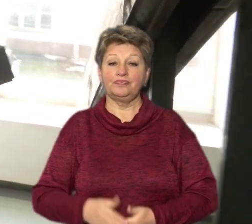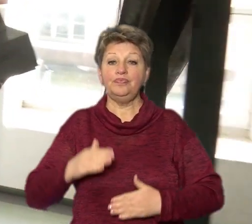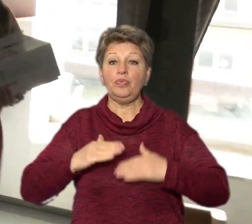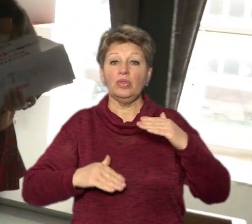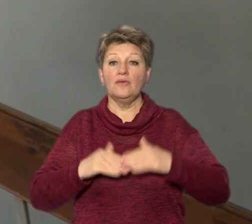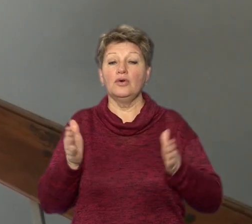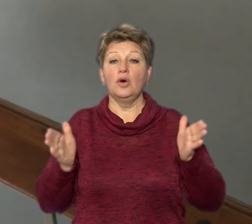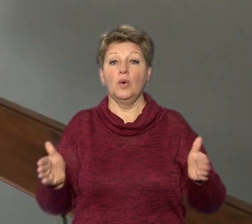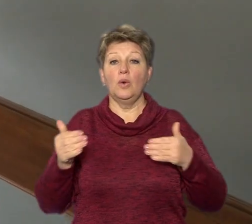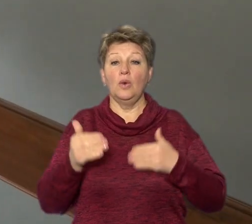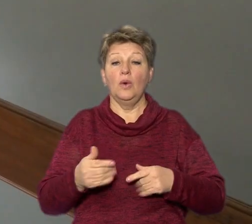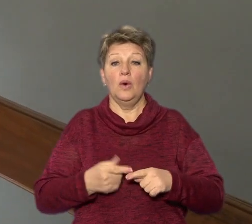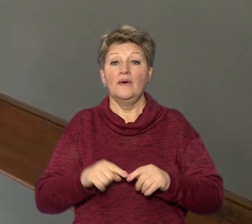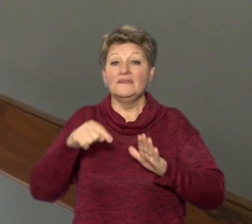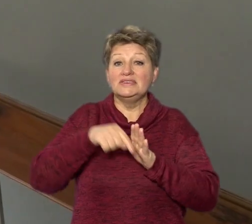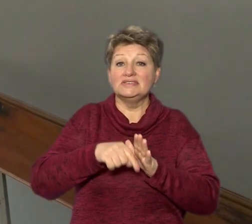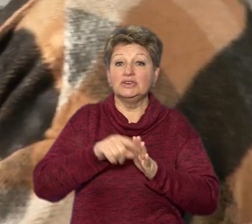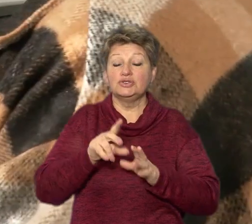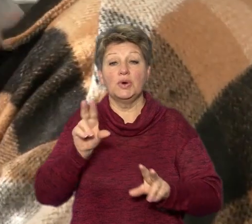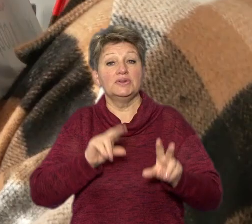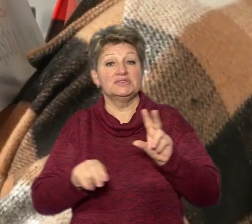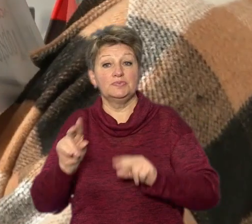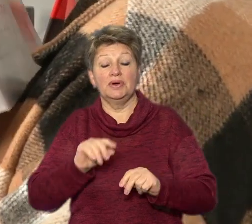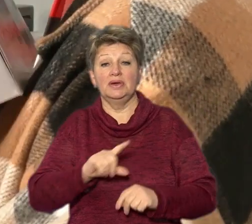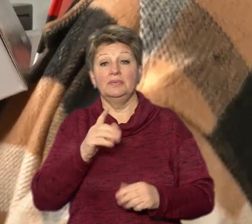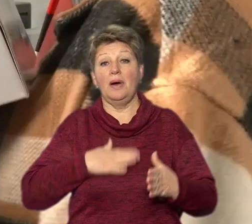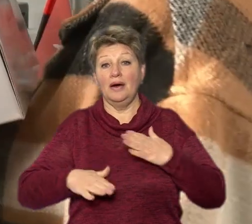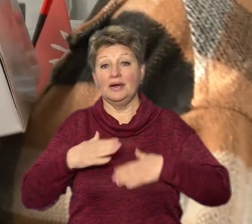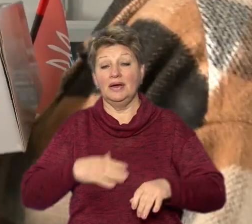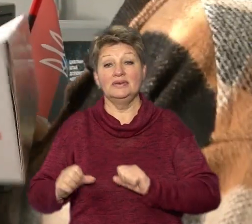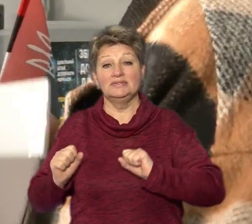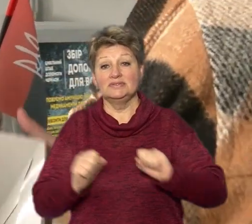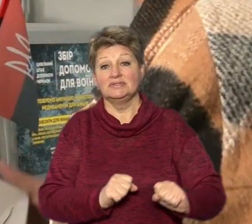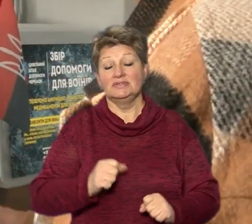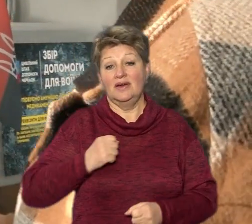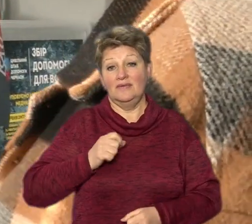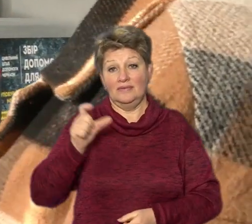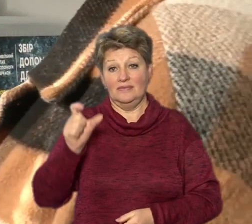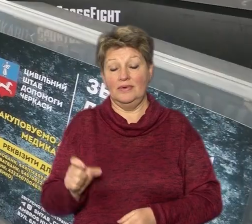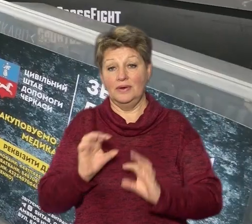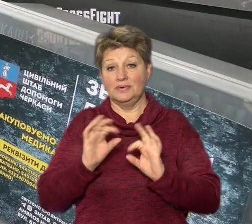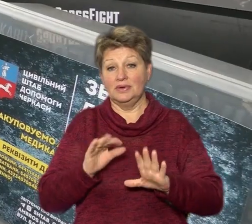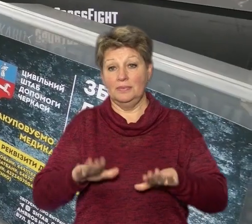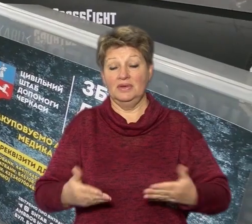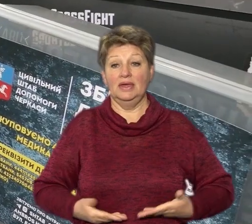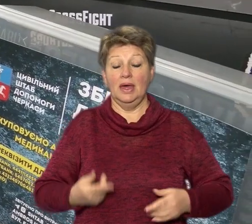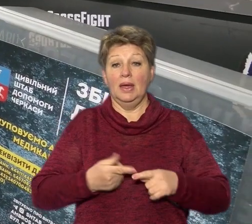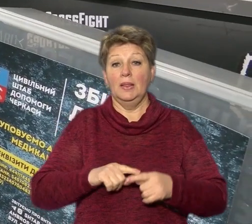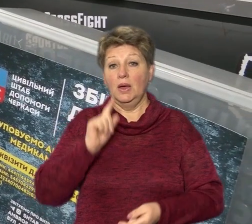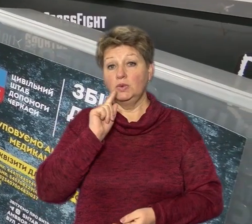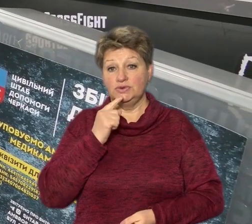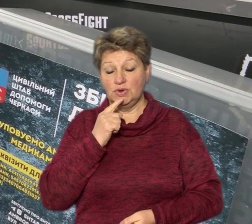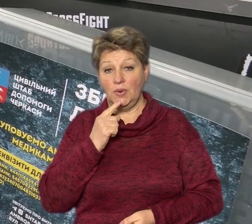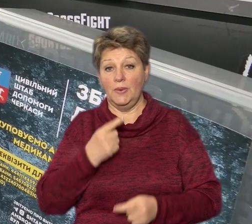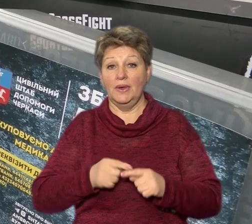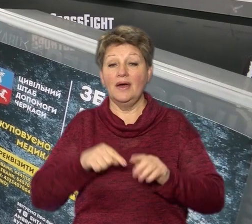коробка з-під взуття, всередині те, що сподівається, порадує захисників, розповідає місцева жителька Анастасія. Ці цукерки, наприклад, вони з